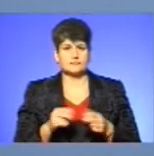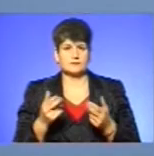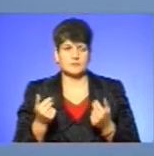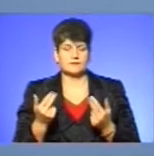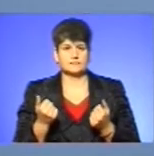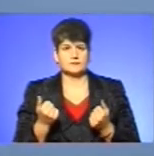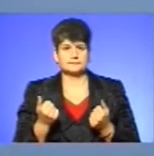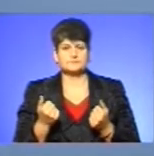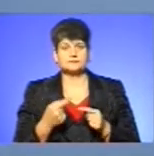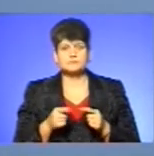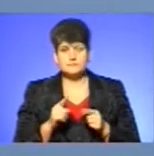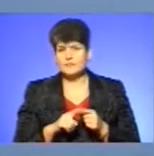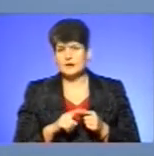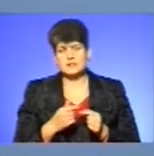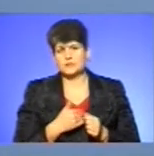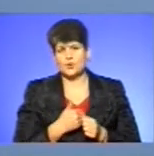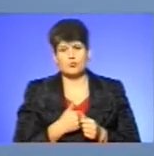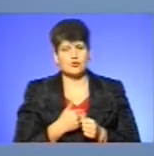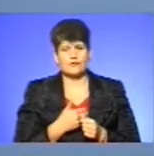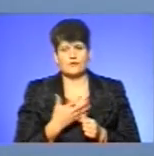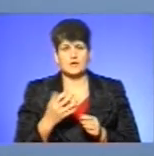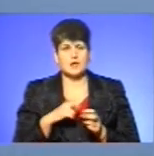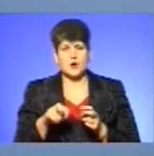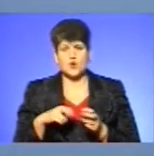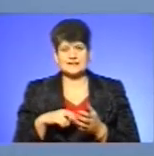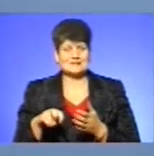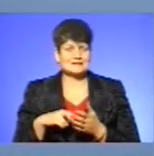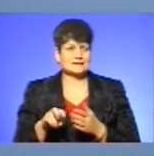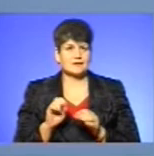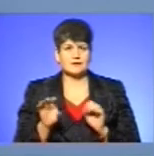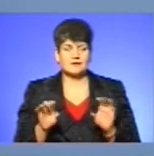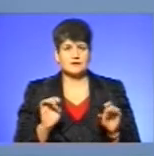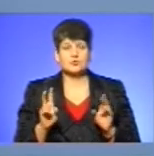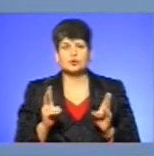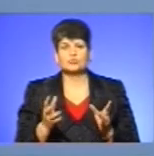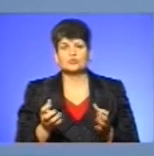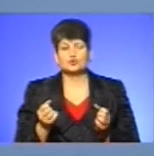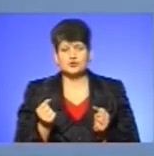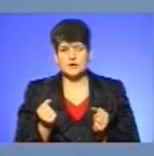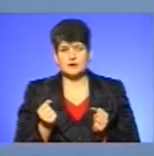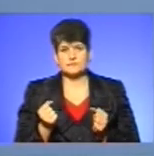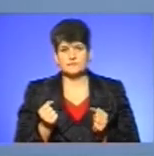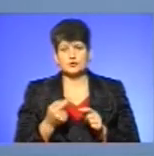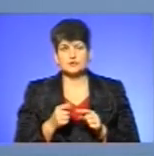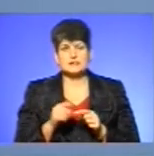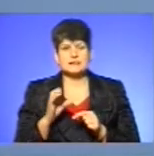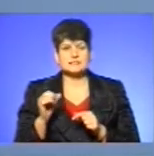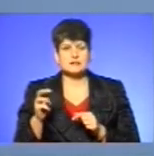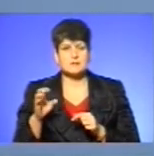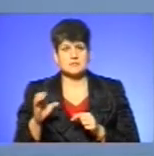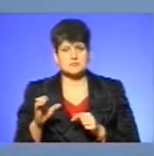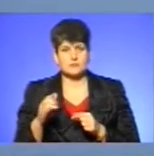це абсолютно добровільна розсилка, тобто, хто получається смс-повідомлення.